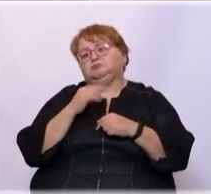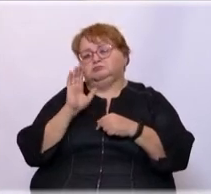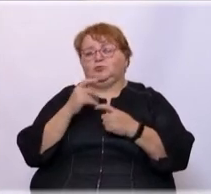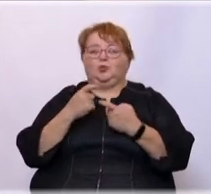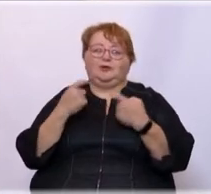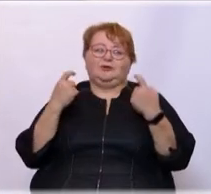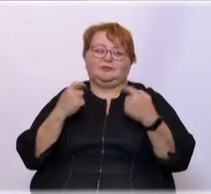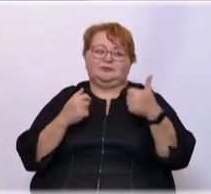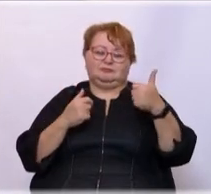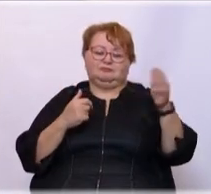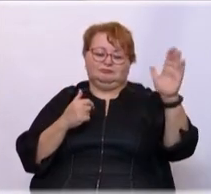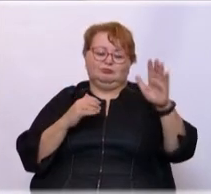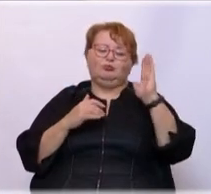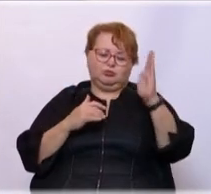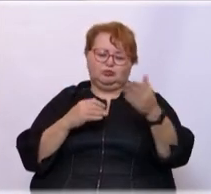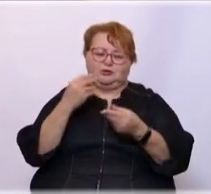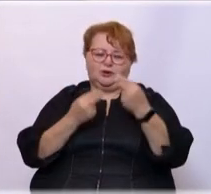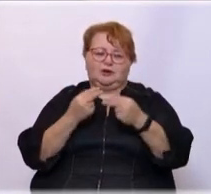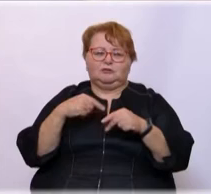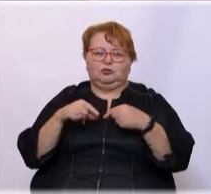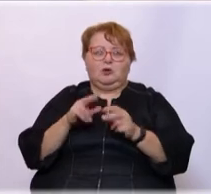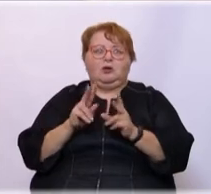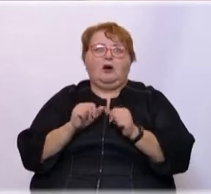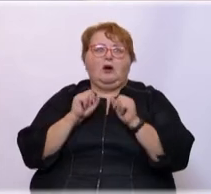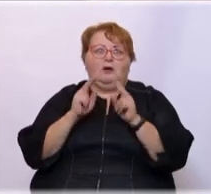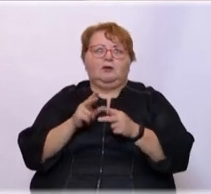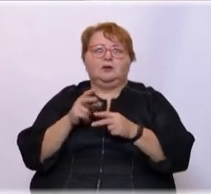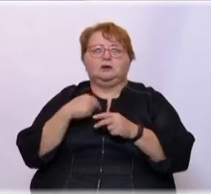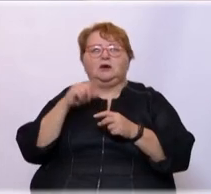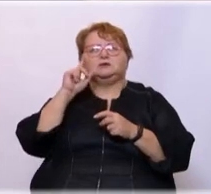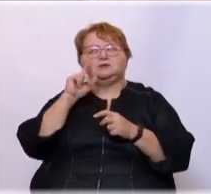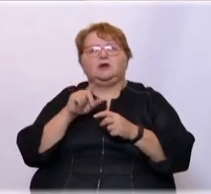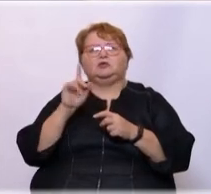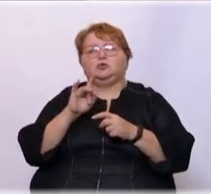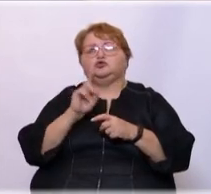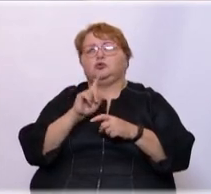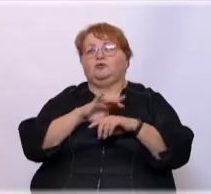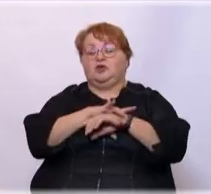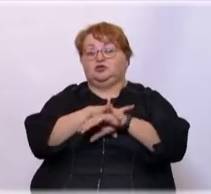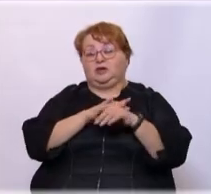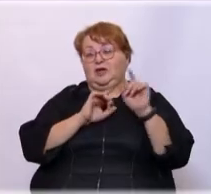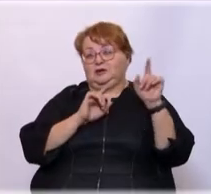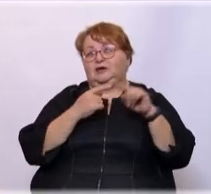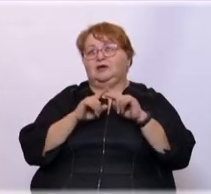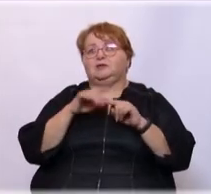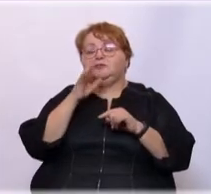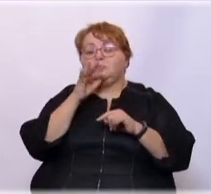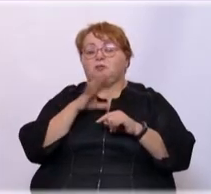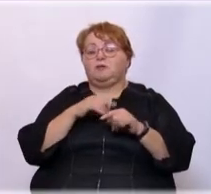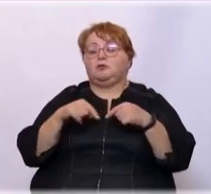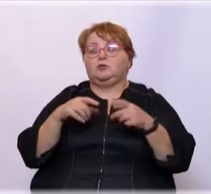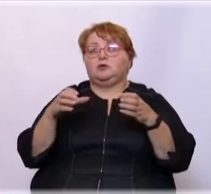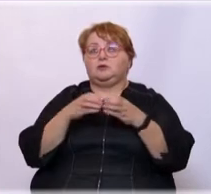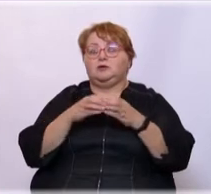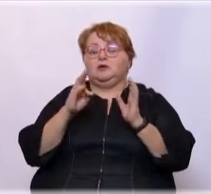улыбкой, говорю, будете вы тоже играть в футбол? Как? Я просто знал о том, что в Ташкенте к этому времени была футбольная команда